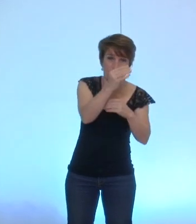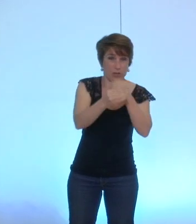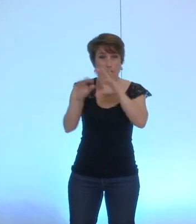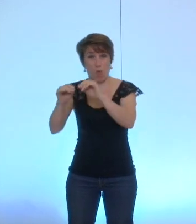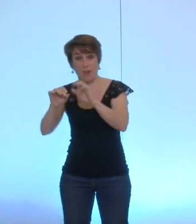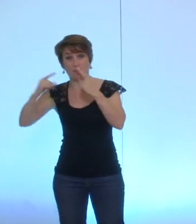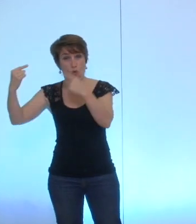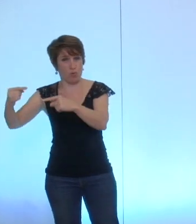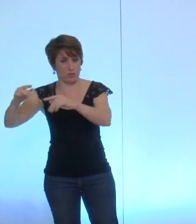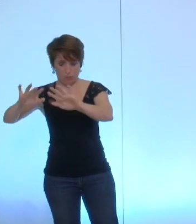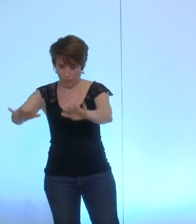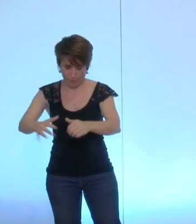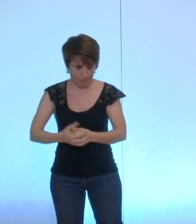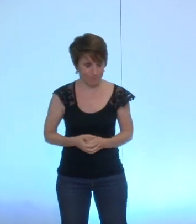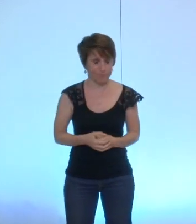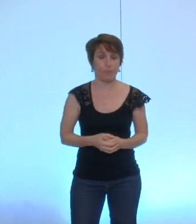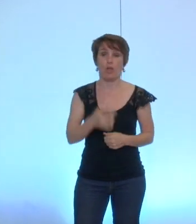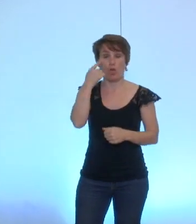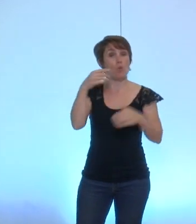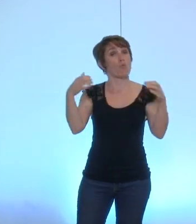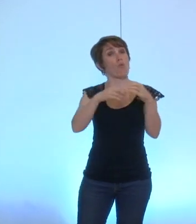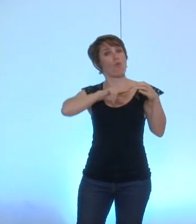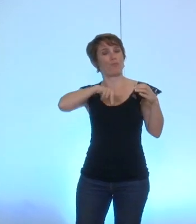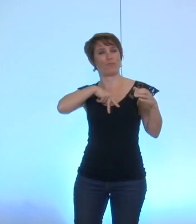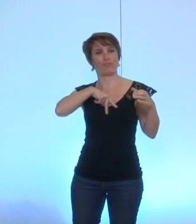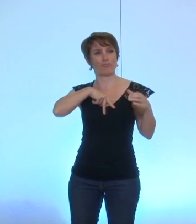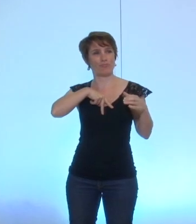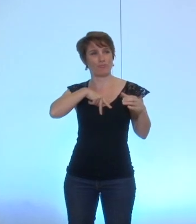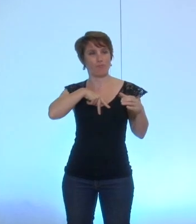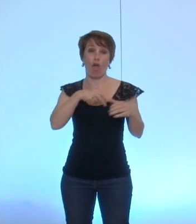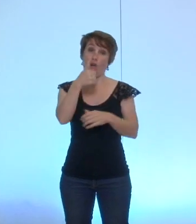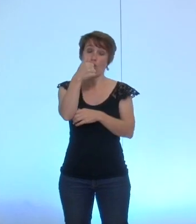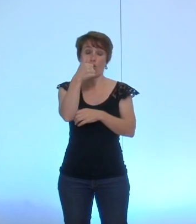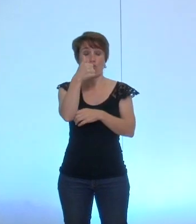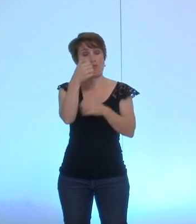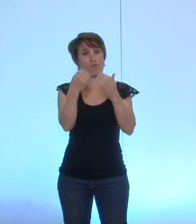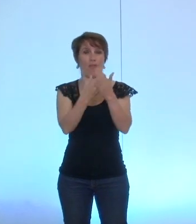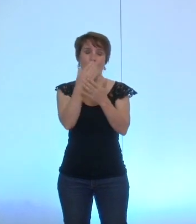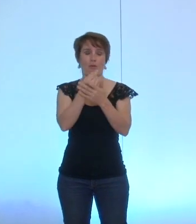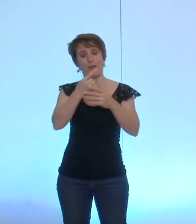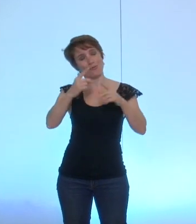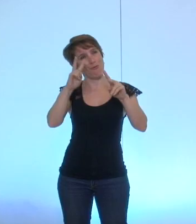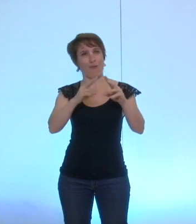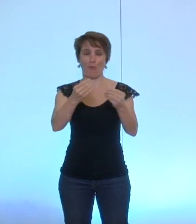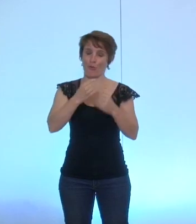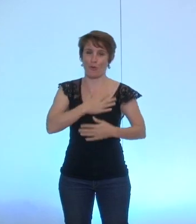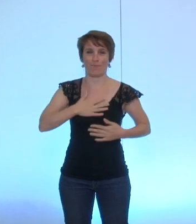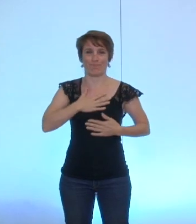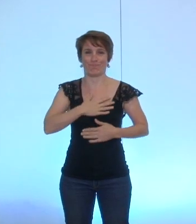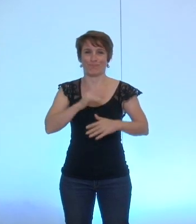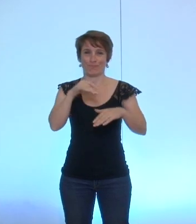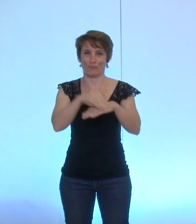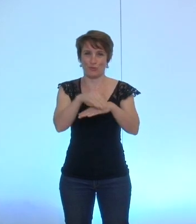Pour notre groupe, il y a un élément de satisfaction ce soir particulier, c'est que ce règlement